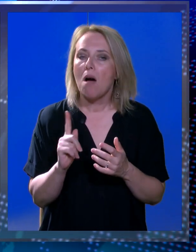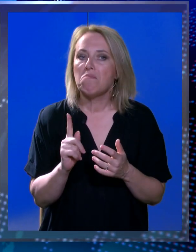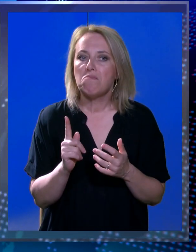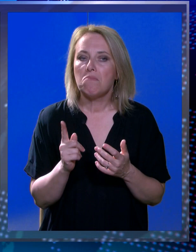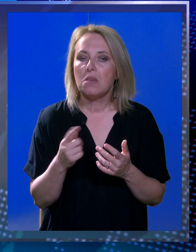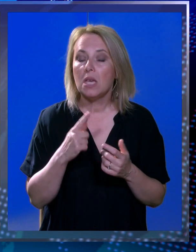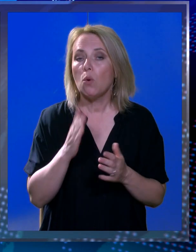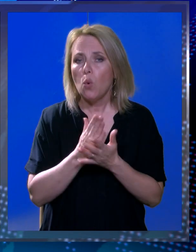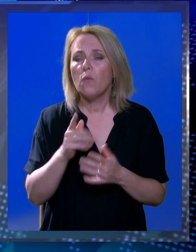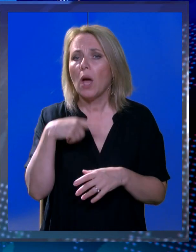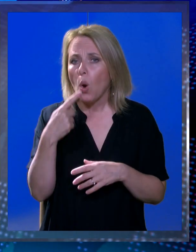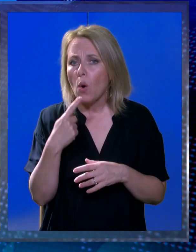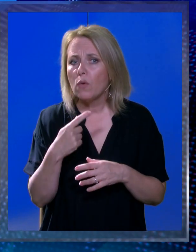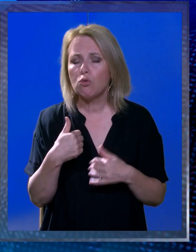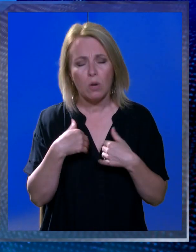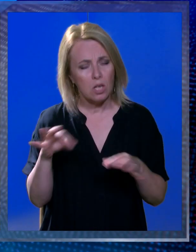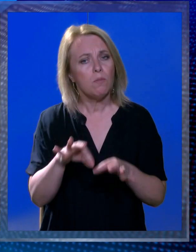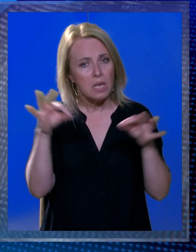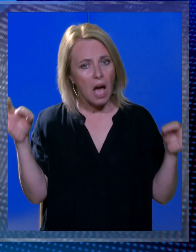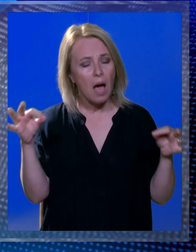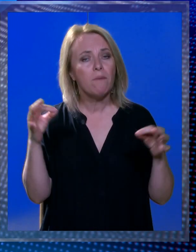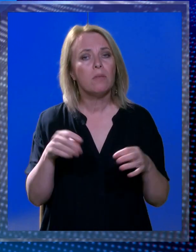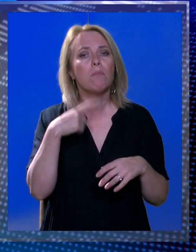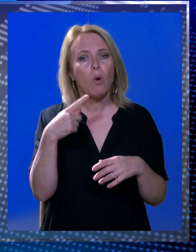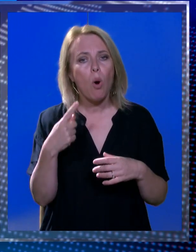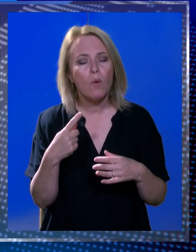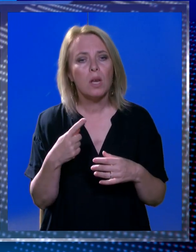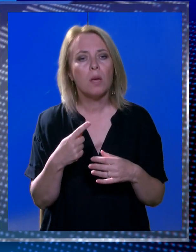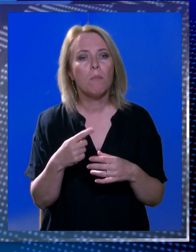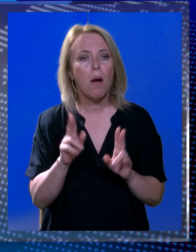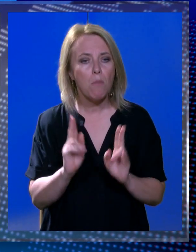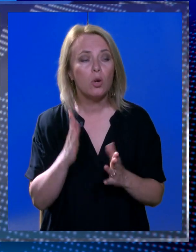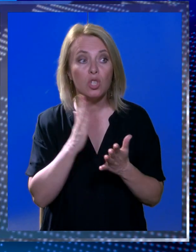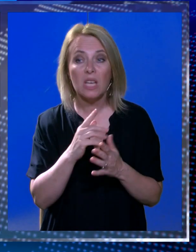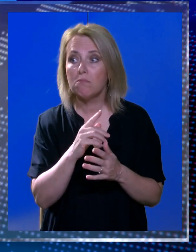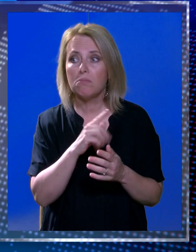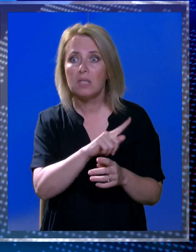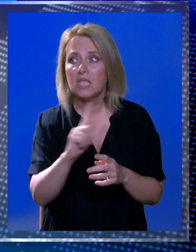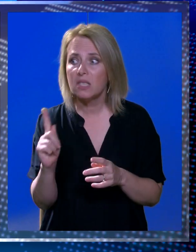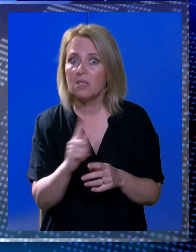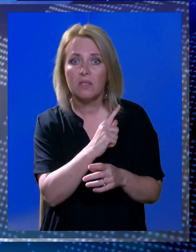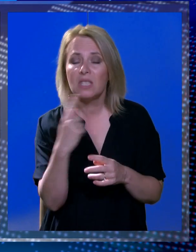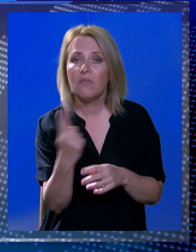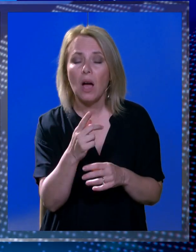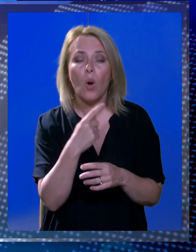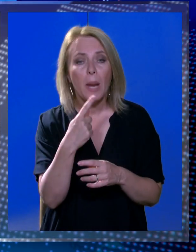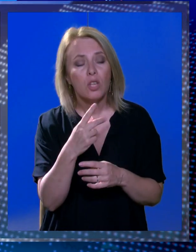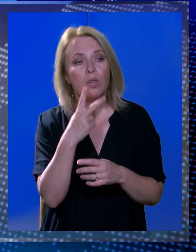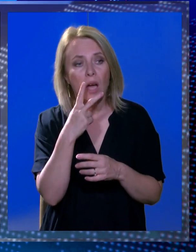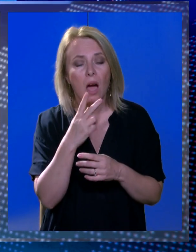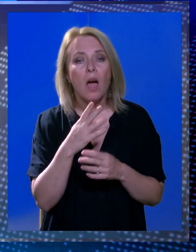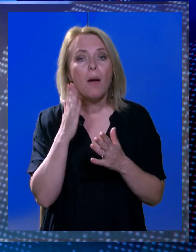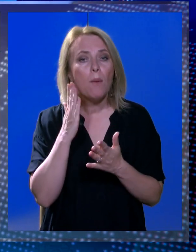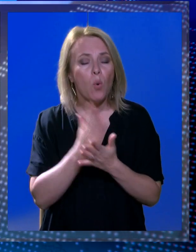Ni ističemo uvijek u svim našim javnim javnim ostupima, evo može svak pregledat, da uvijek